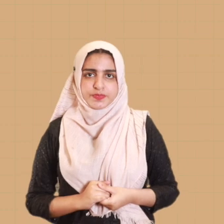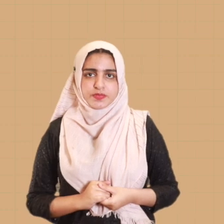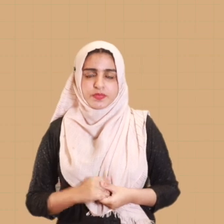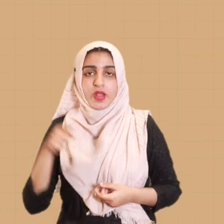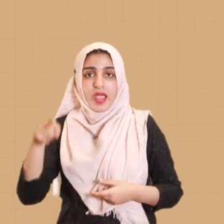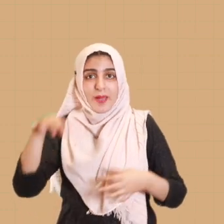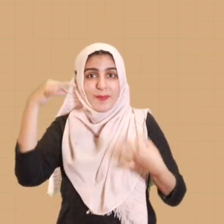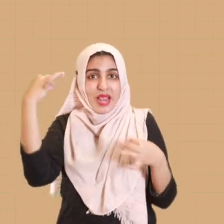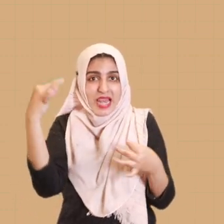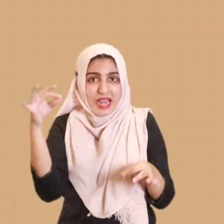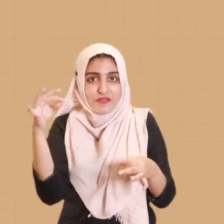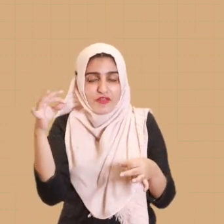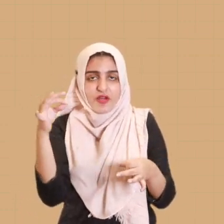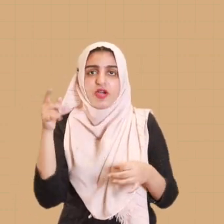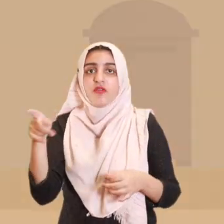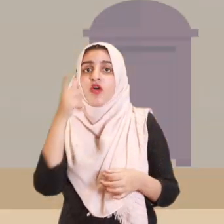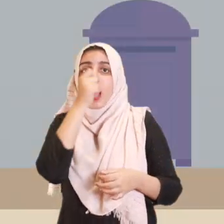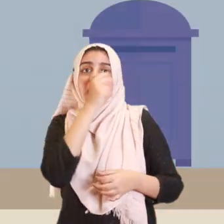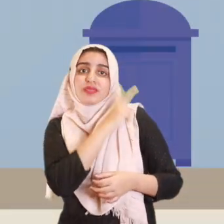بند کر دیں